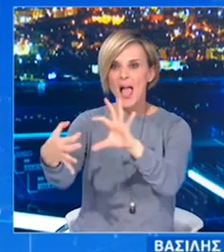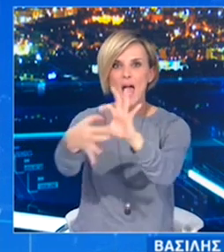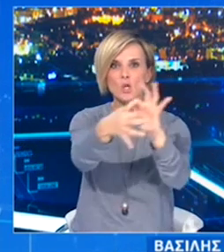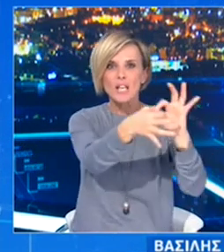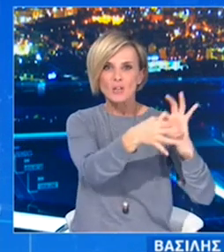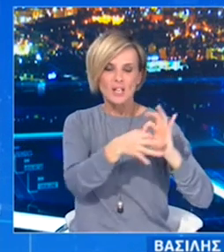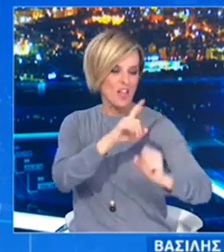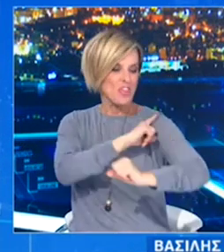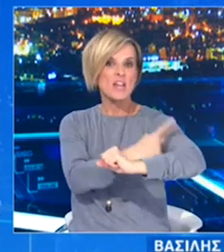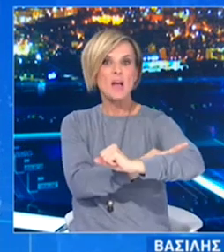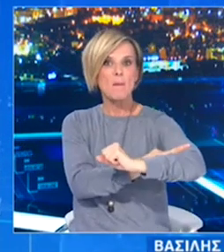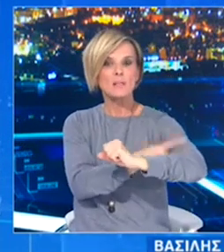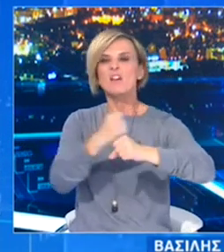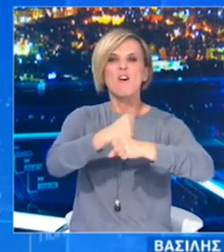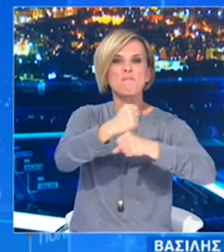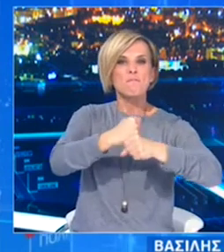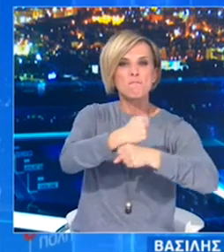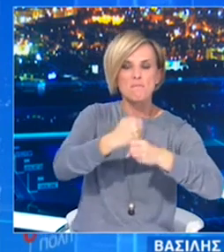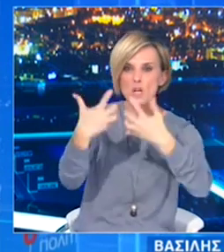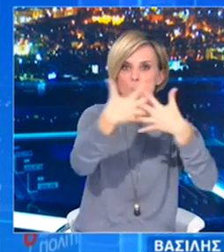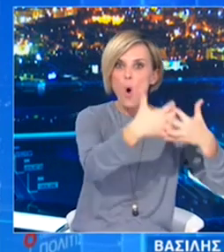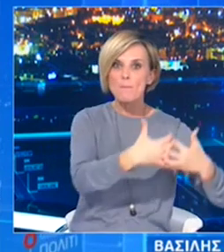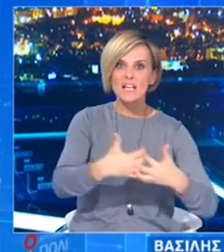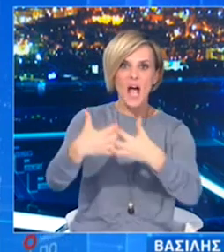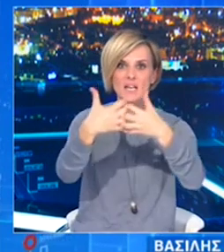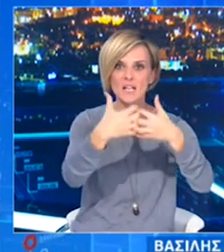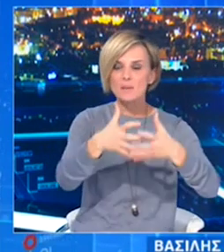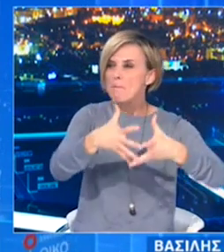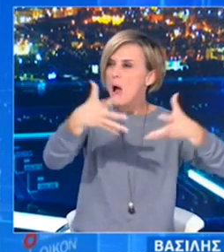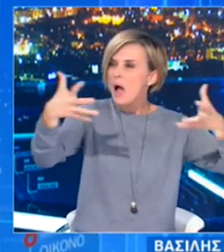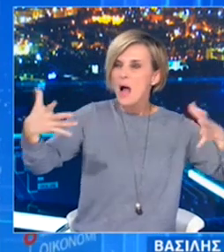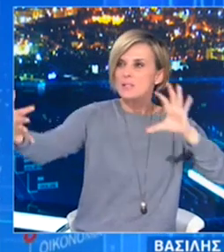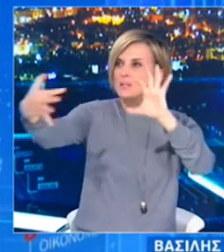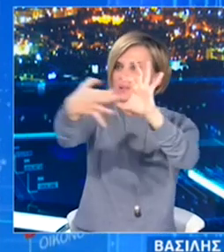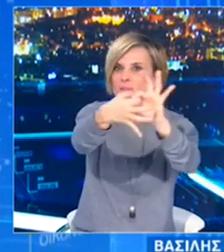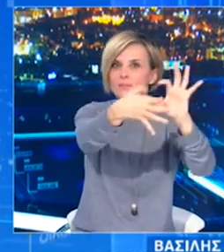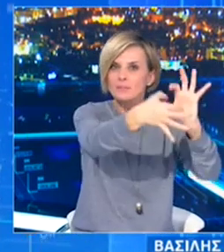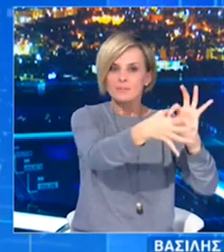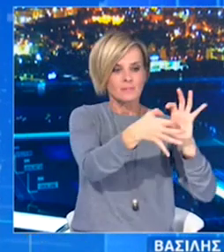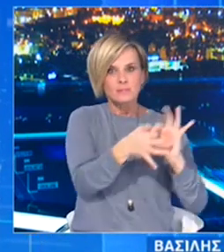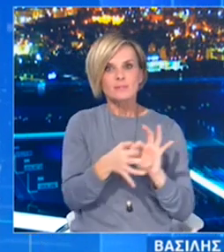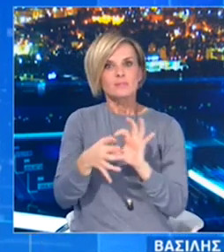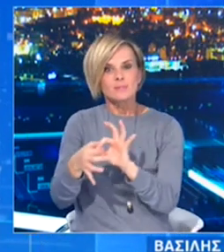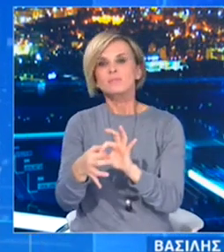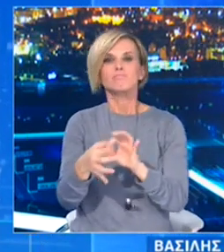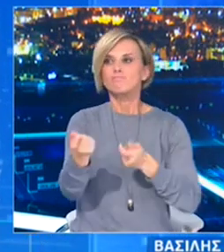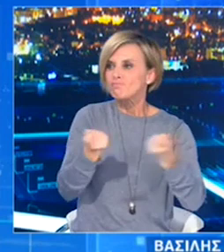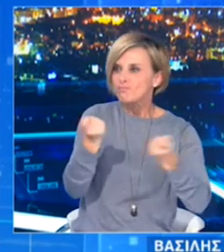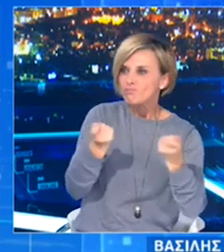κολοσσών που αναπτύσσουν εμβόλια, έτσι ώστε να φτάσουμε στα αποτελέσματα τα οποία έχουμε. Διότι